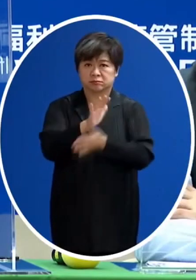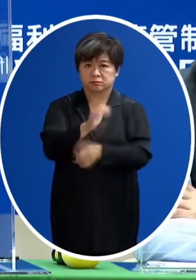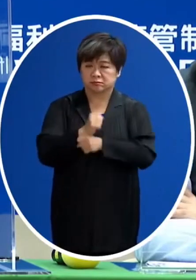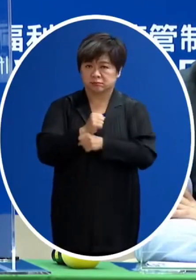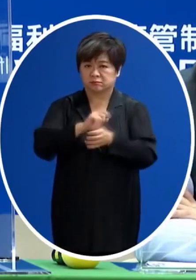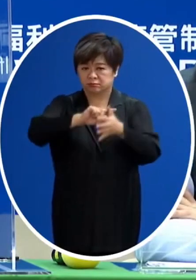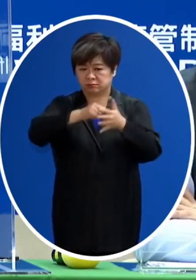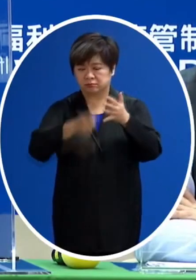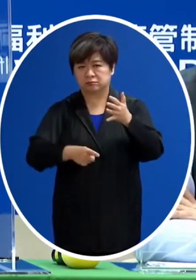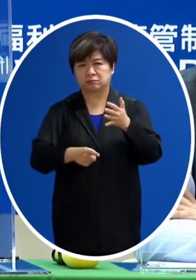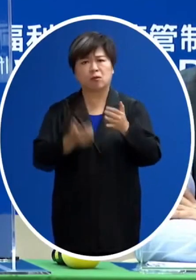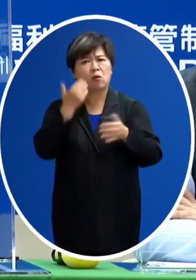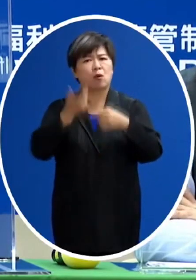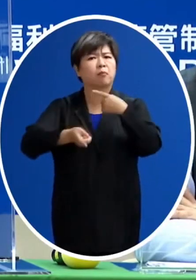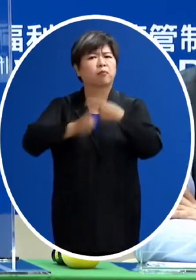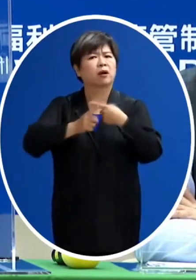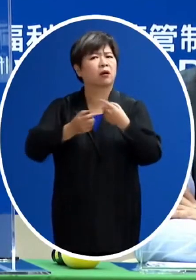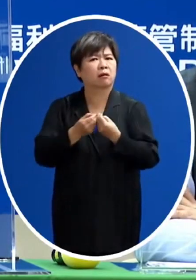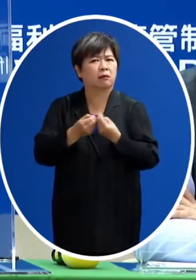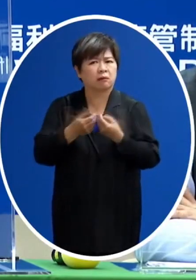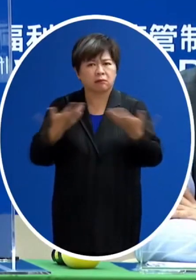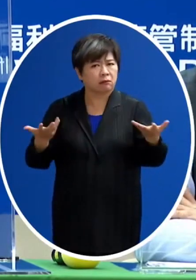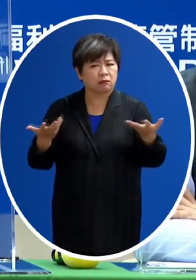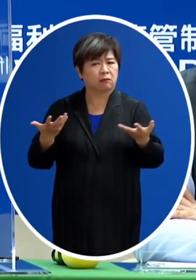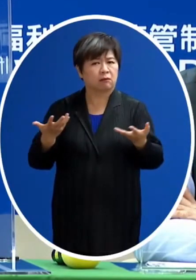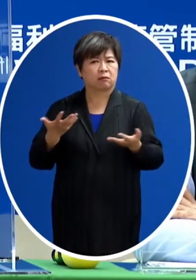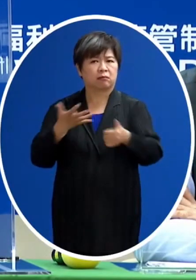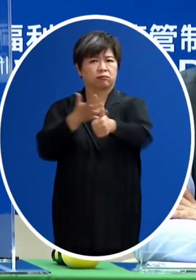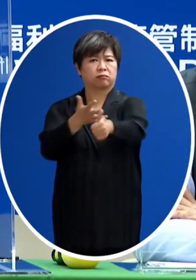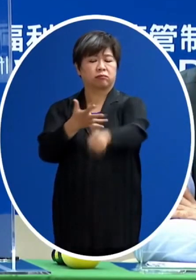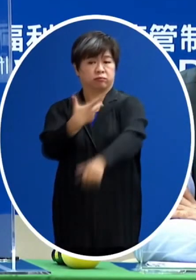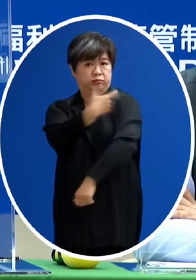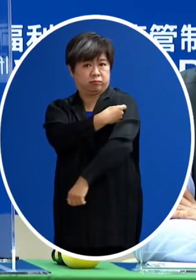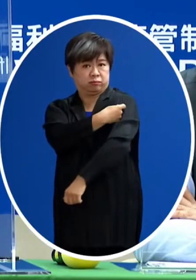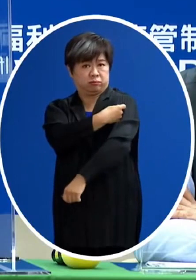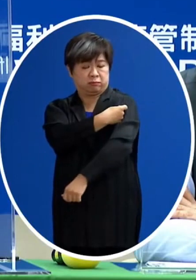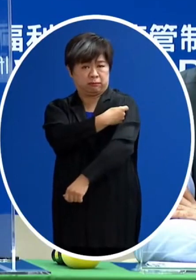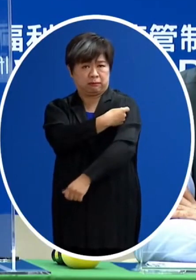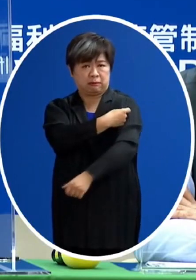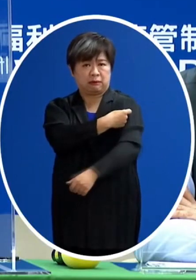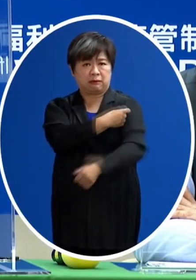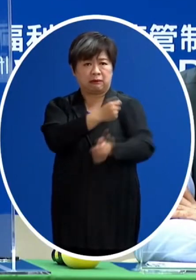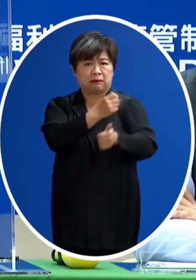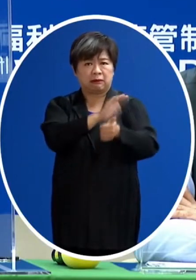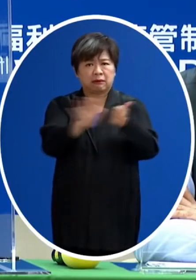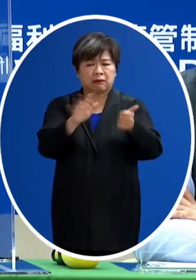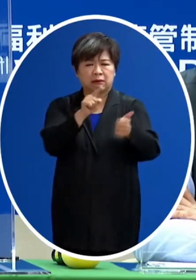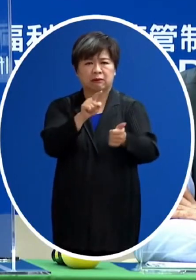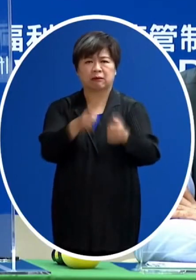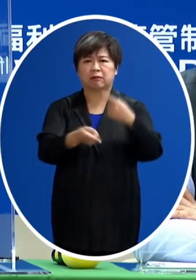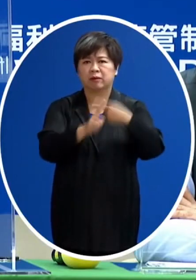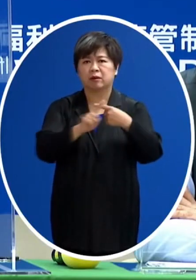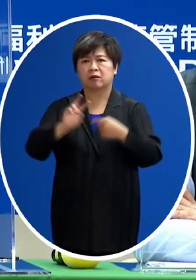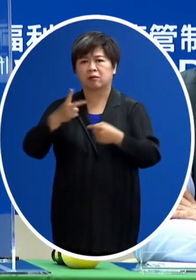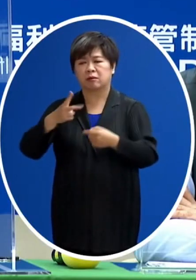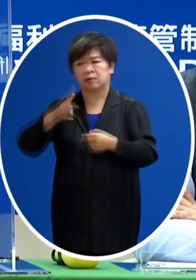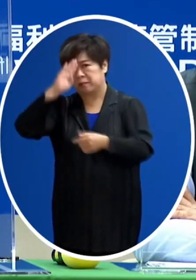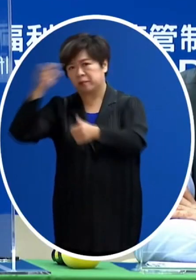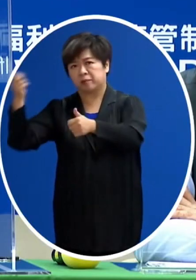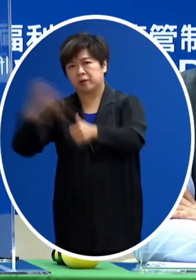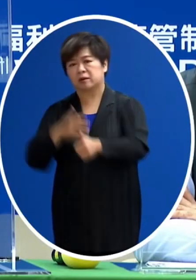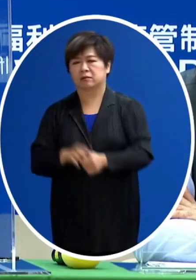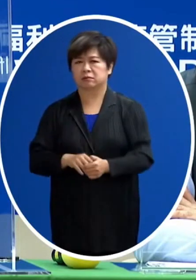譬如你驗了陽性之後 那到底是你打疫苗得到陽性 還是你染了疫變成陽性